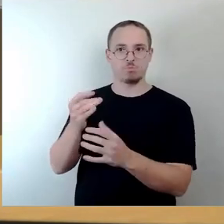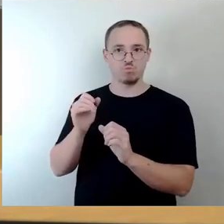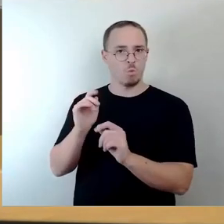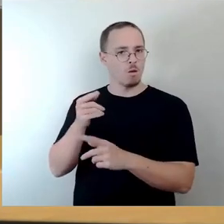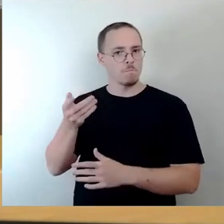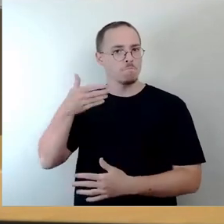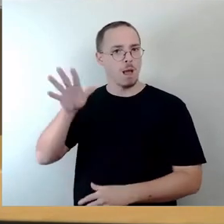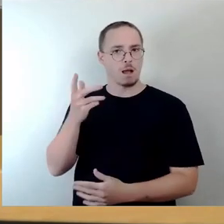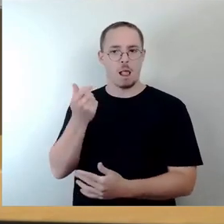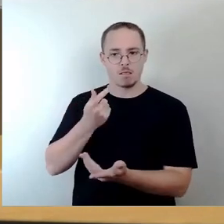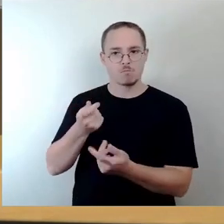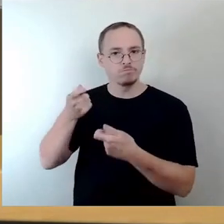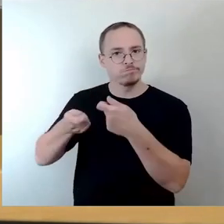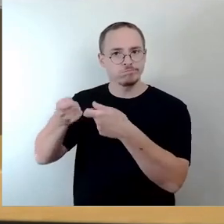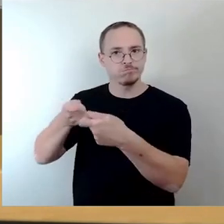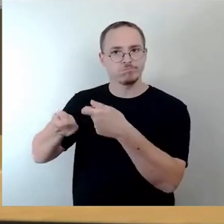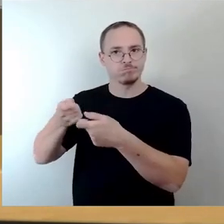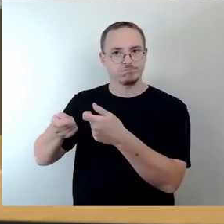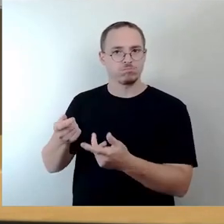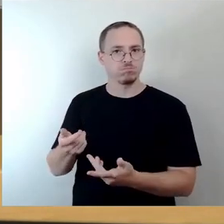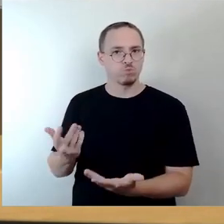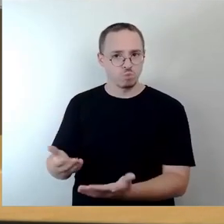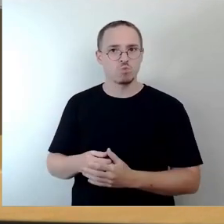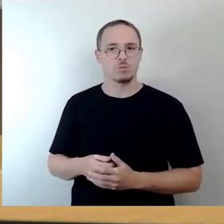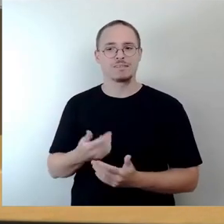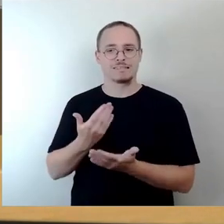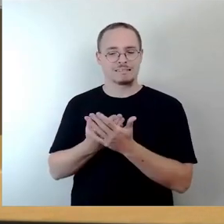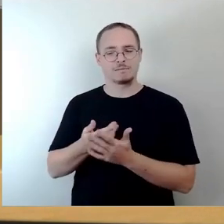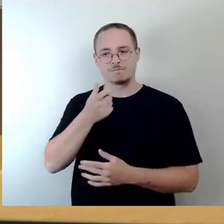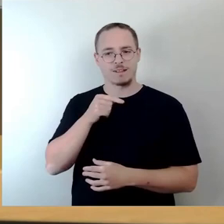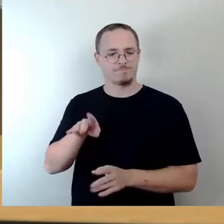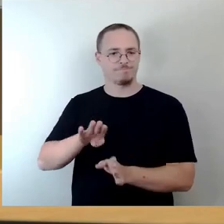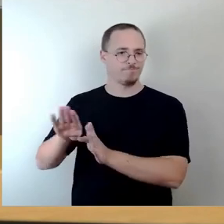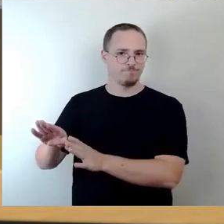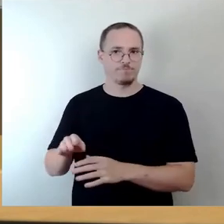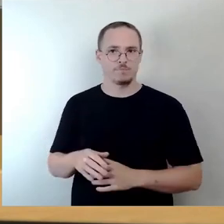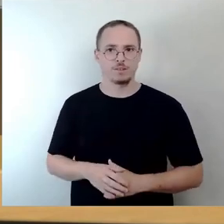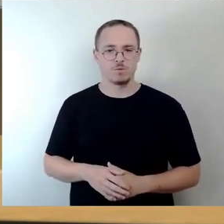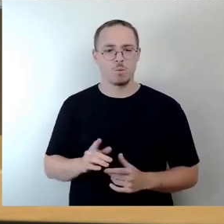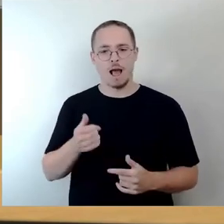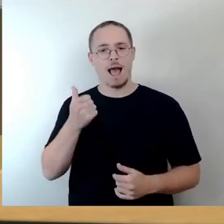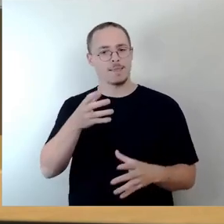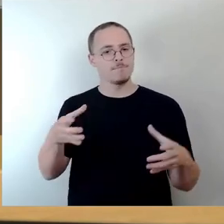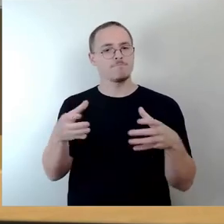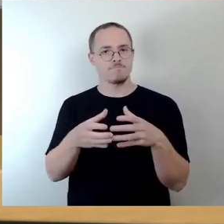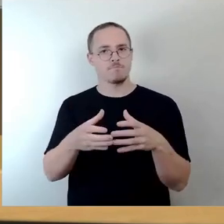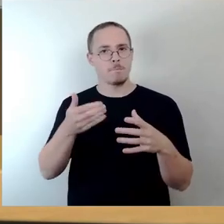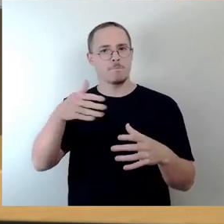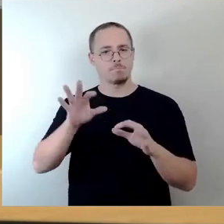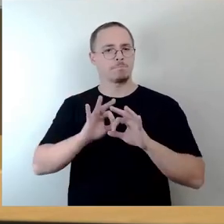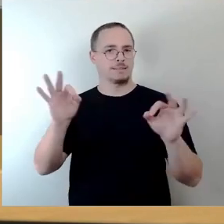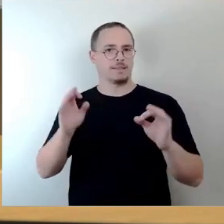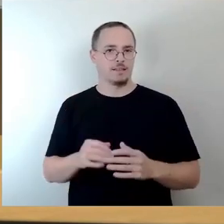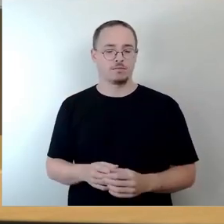und Verwaltungsaufwand machen, und weil wir denken, dass es so eingängiger ist. Die Arbeit des DRK schätzen wir natürlich sehr. Ich